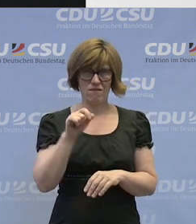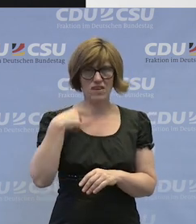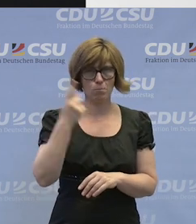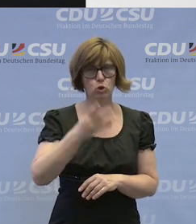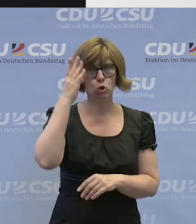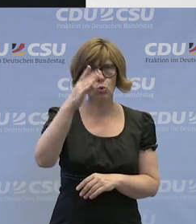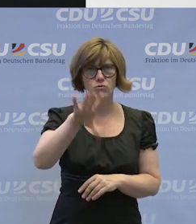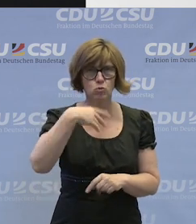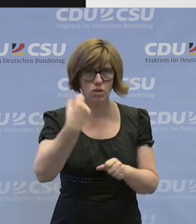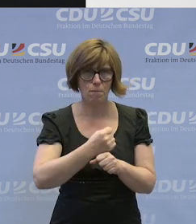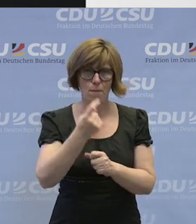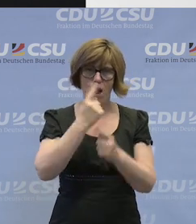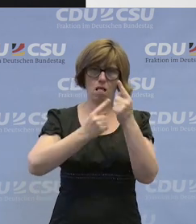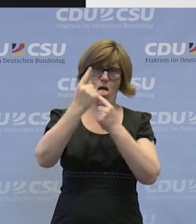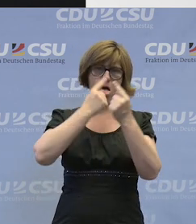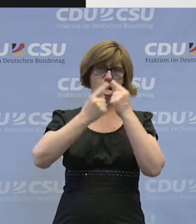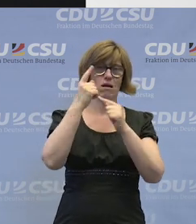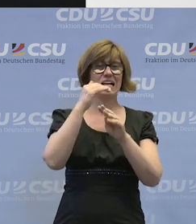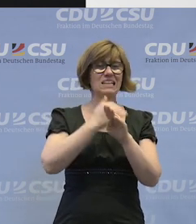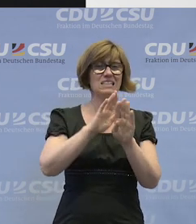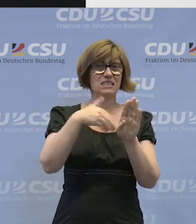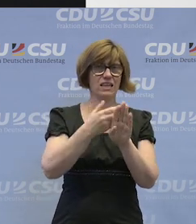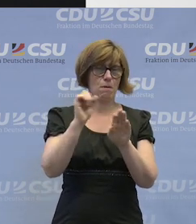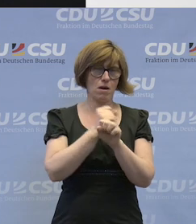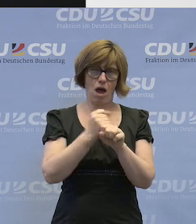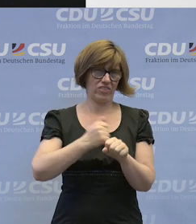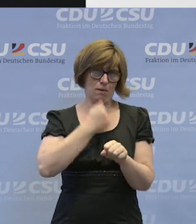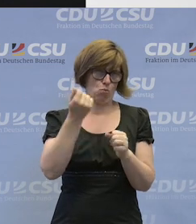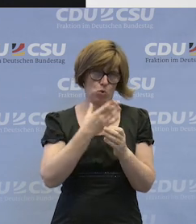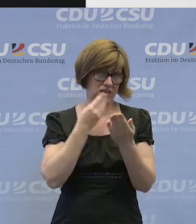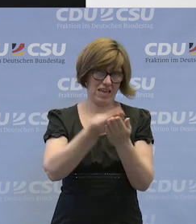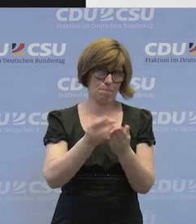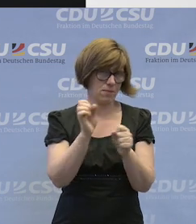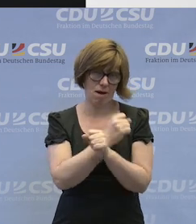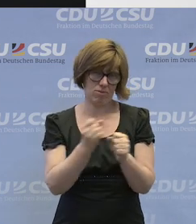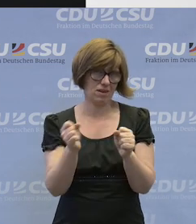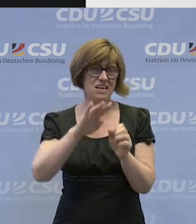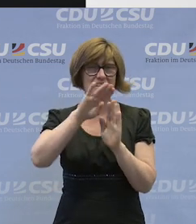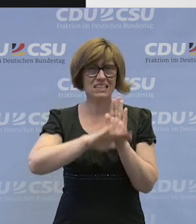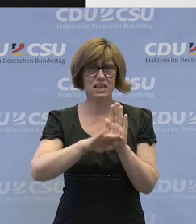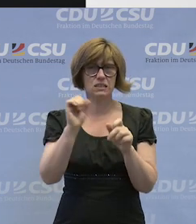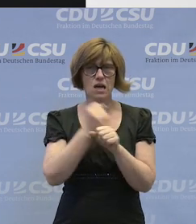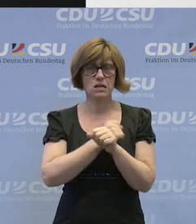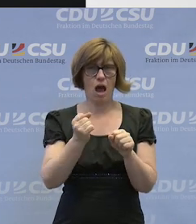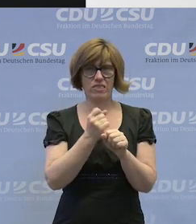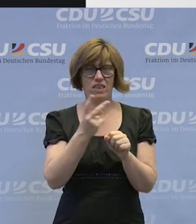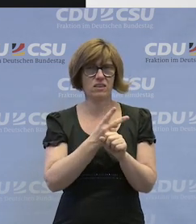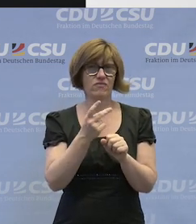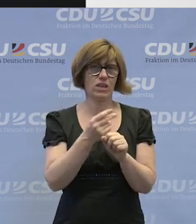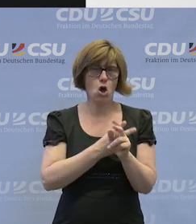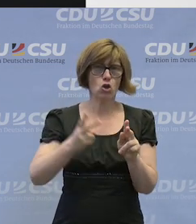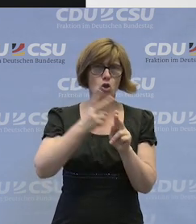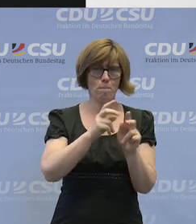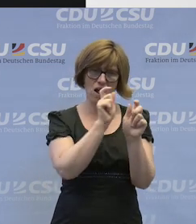auch künftig noch zusammenarbeiten. Den Mut kann der Gesetzgeber nicht nehmen. Das Gesetz kann nicht in Fettbuchstaben doppelt so groß